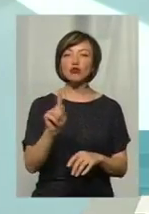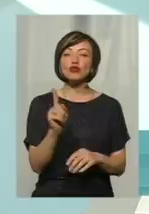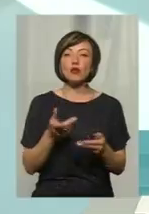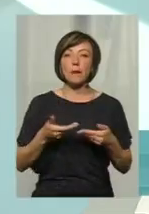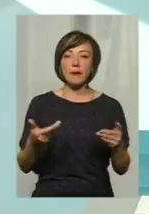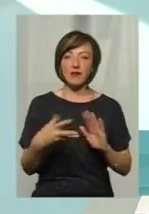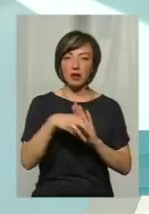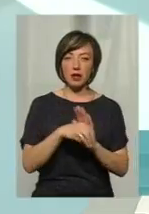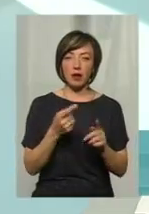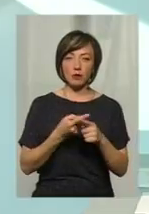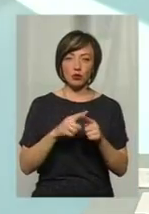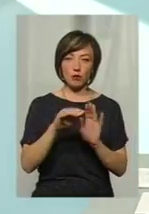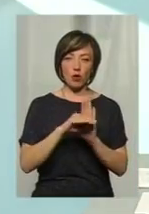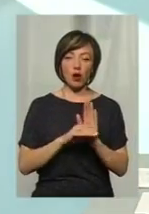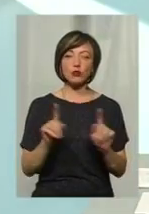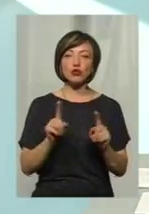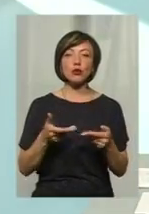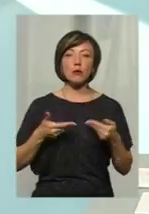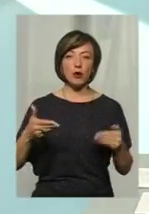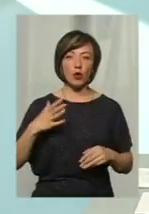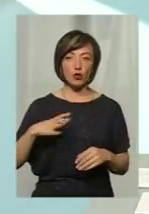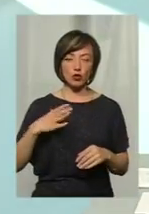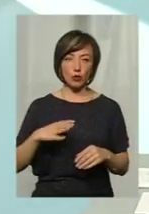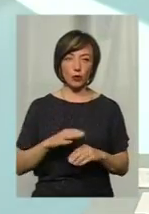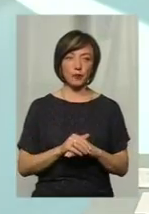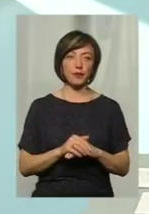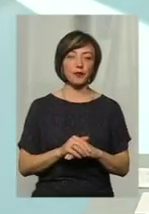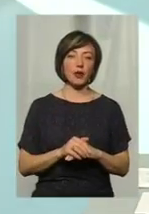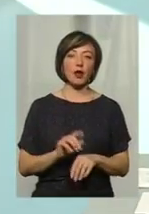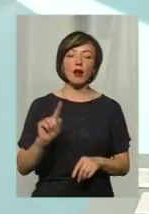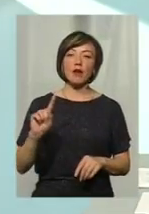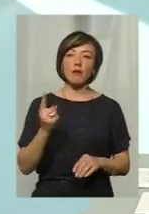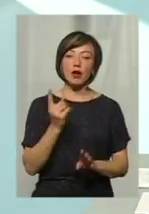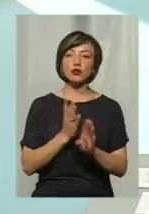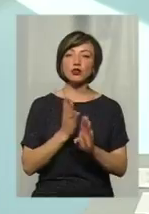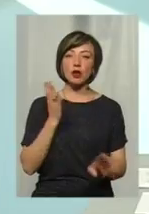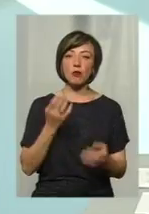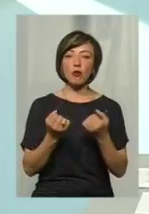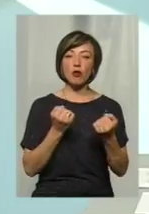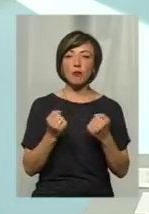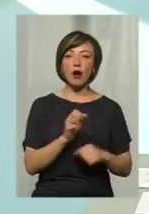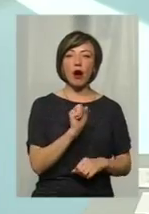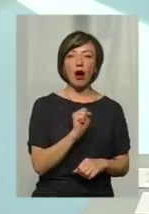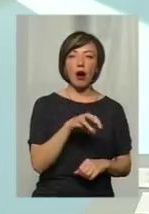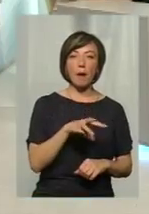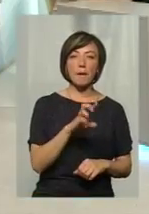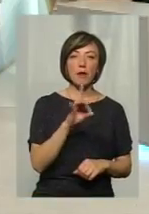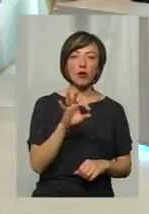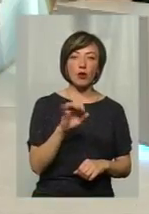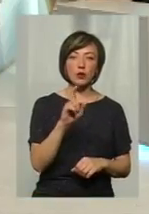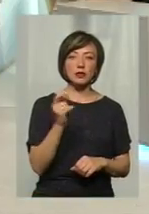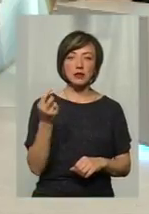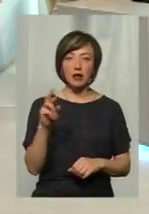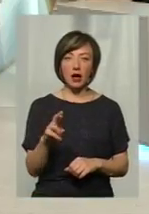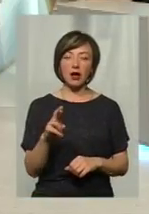програму і що ми очікуємо. В першу чергу боротьби з амброзією та іншими бур'янами. Під іншими